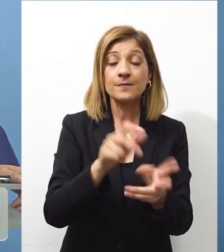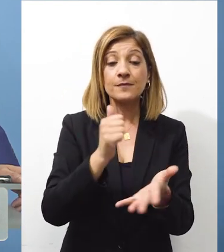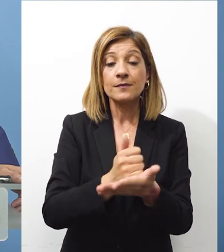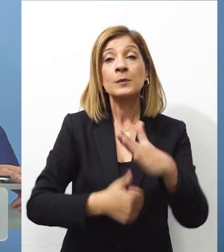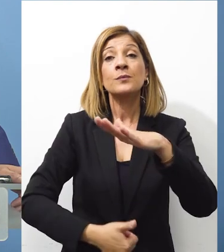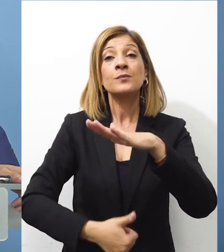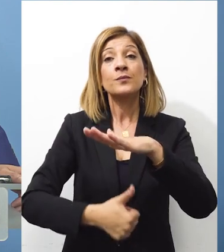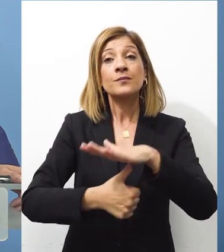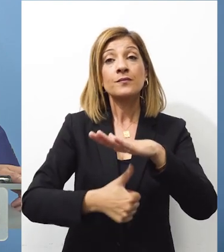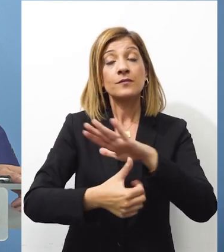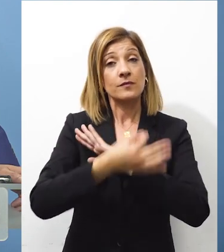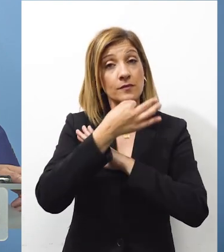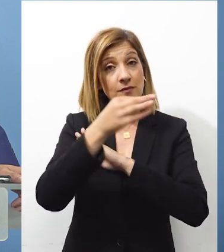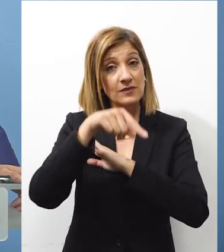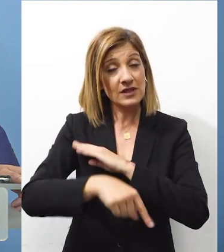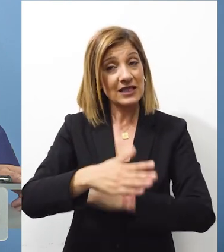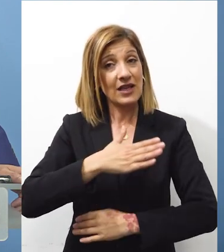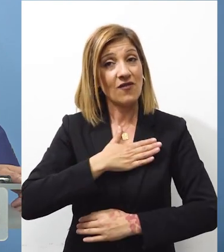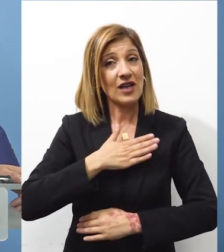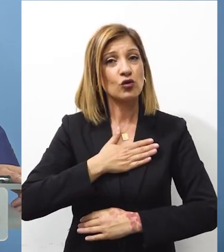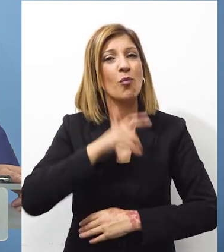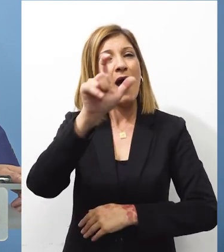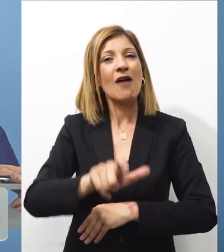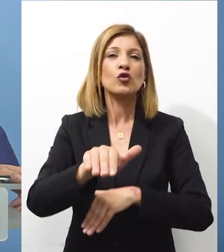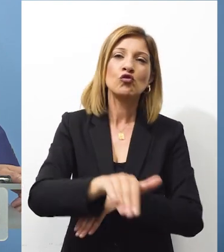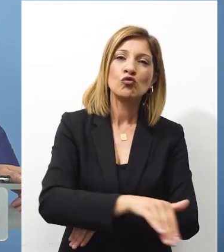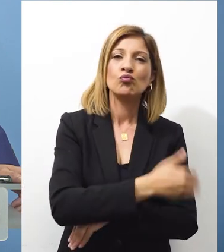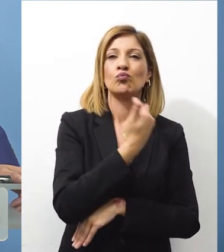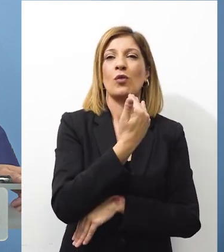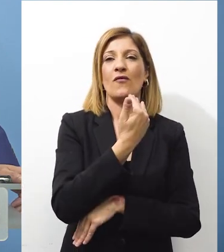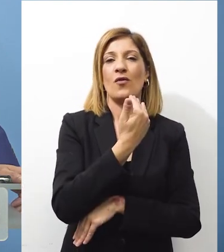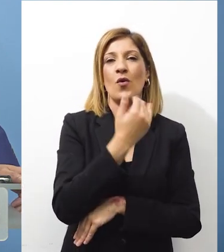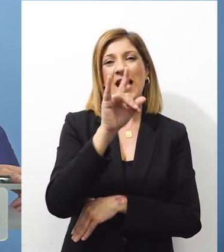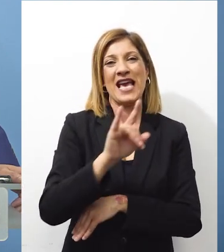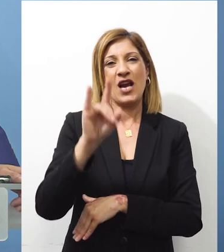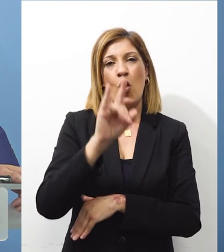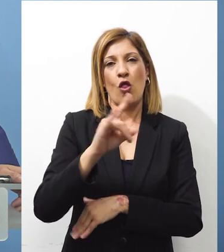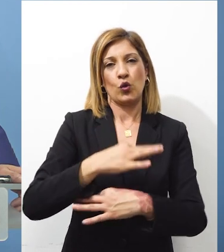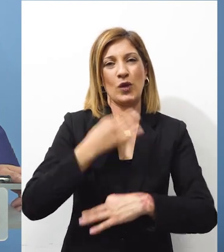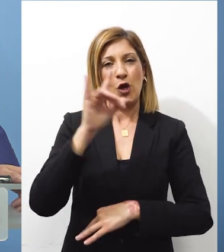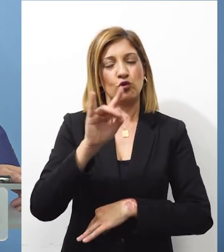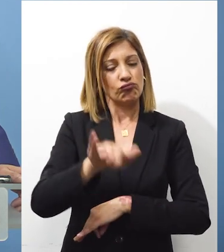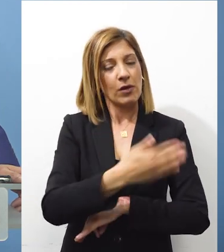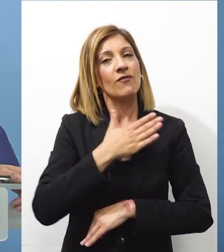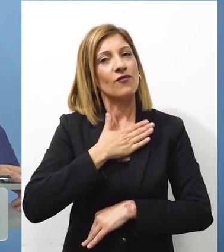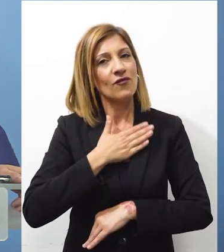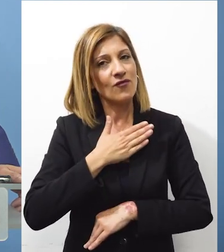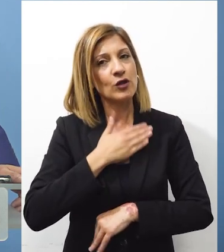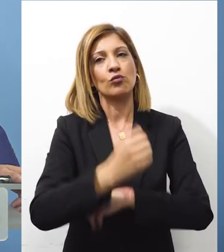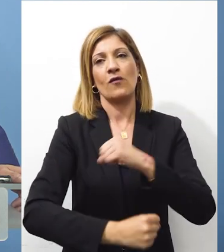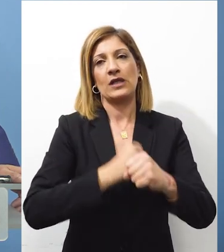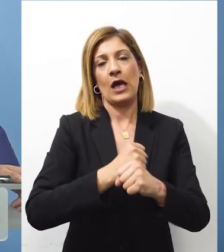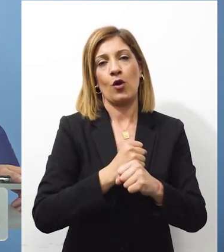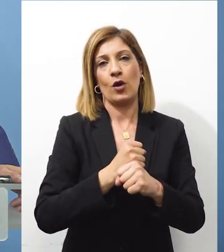Δημοκρατίας έχει αναφέρει σήμερα να ευχαριστήσουμε και τον απερχόμενο διοικητή της Κεντρικής Τράπεζας τον κύριο Ιεροδότου για το έργο που έχει επιτελέσει αυτή την